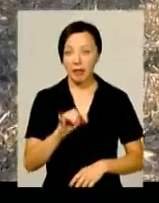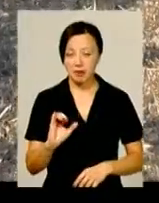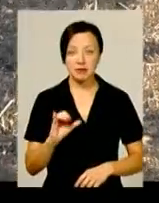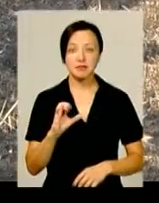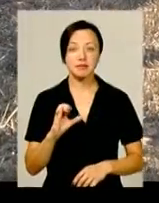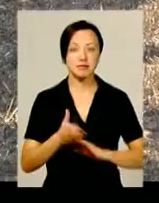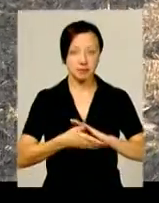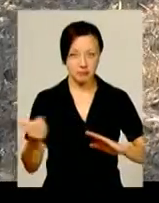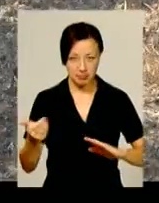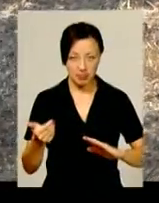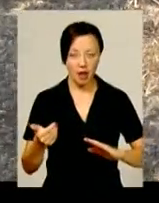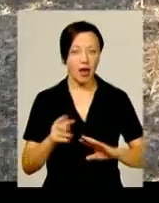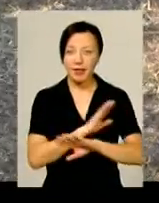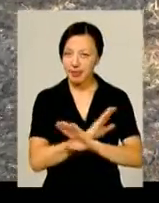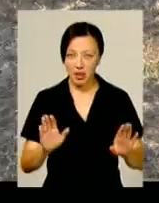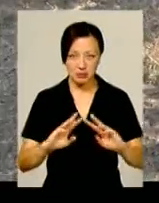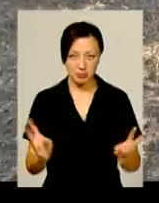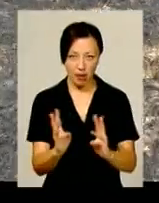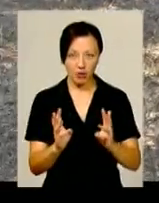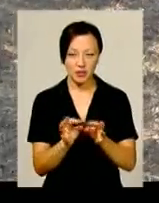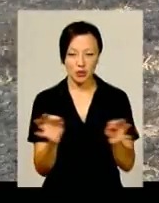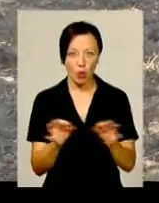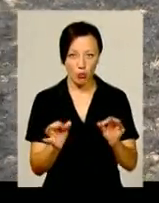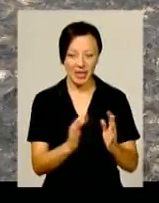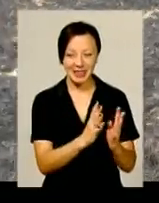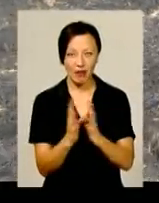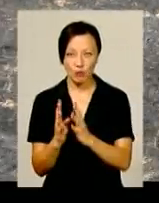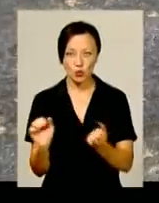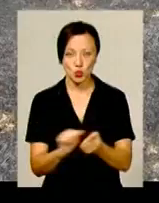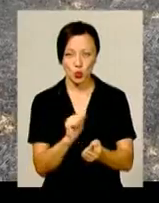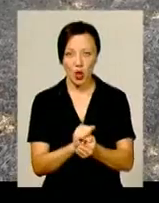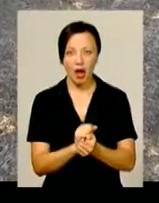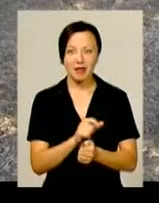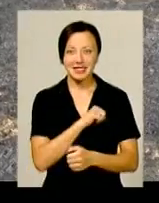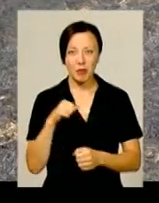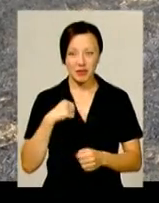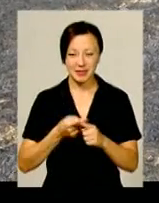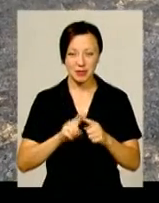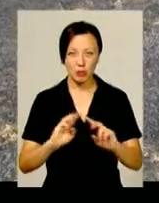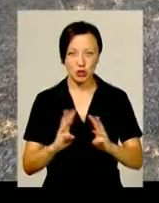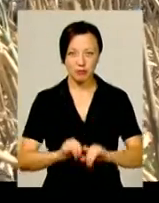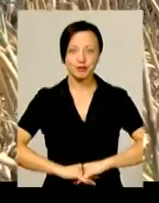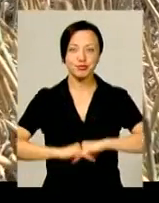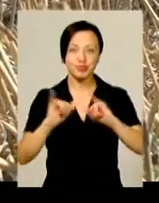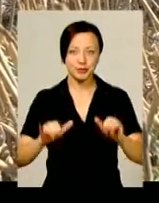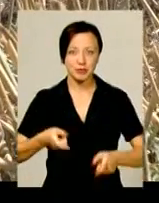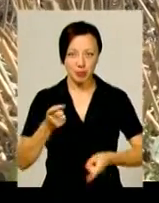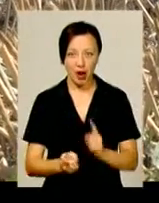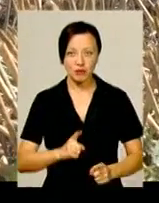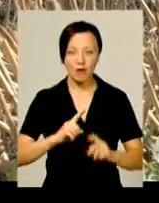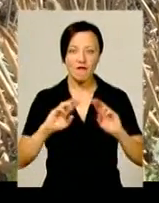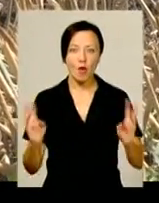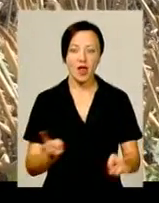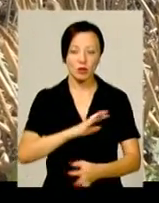вкотре закликають аграріїв не спалювати стерню та суху траву. Самовільні і неконтрольовані пожежі можуть перерости у справжню вогняну